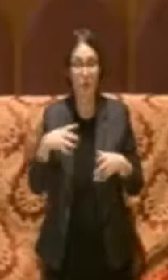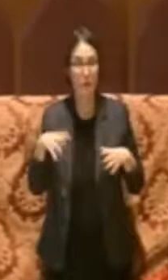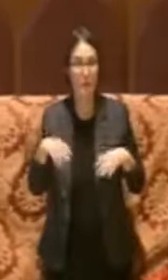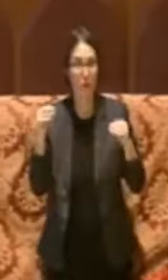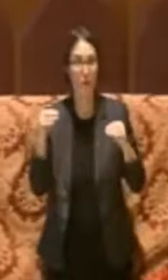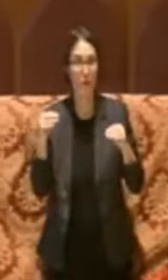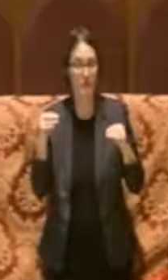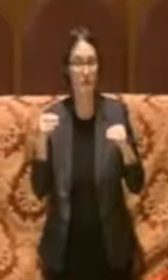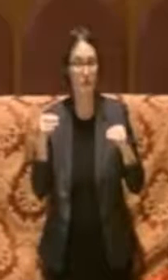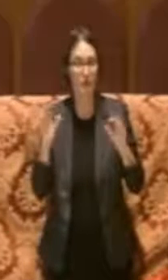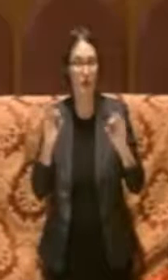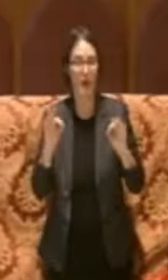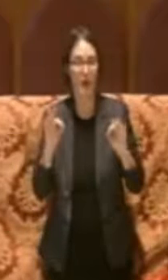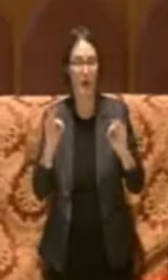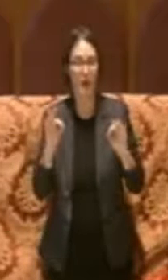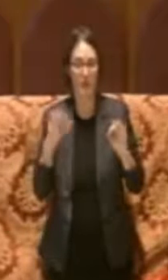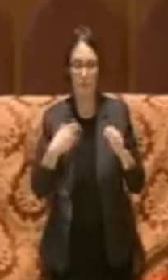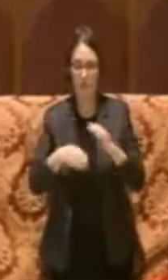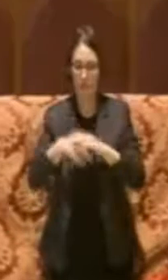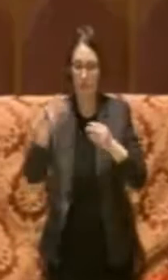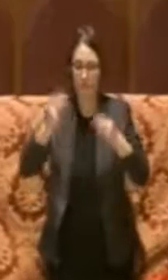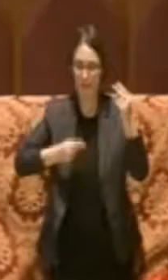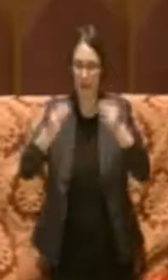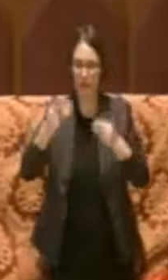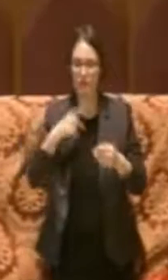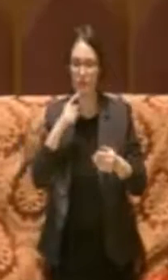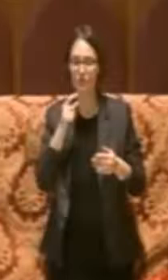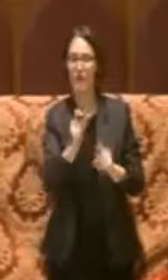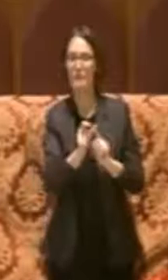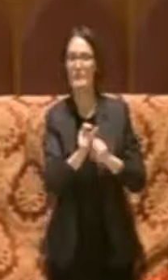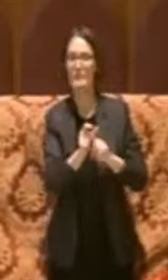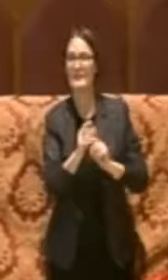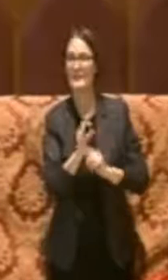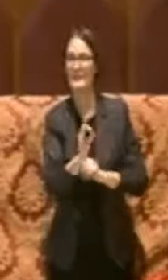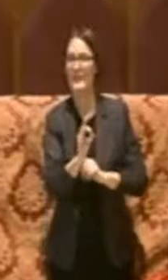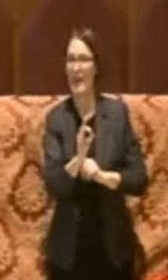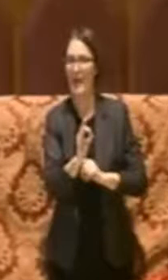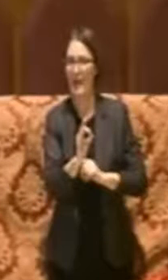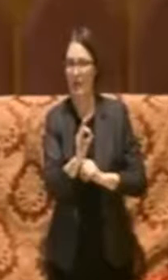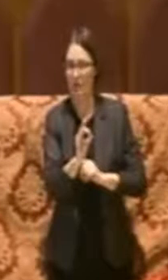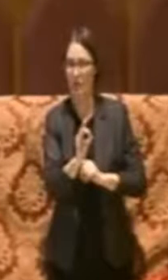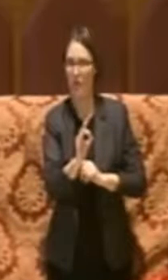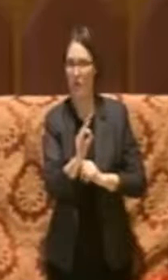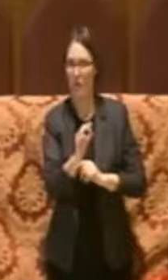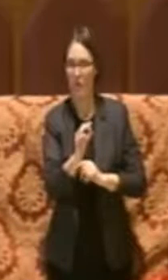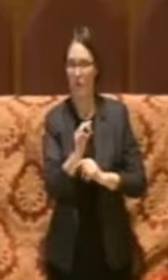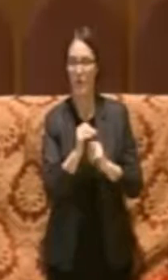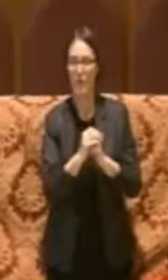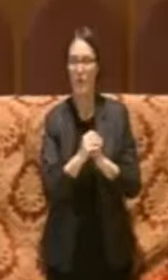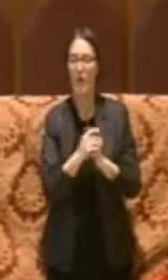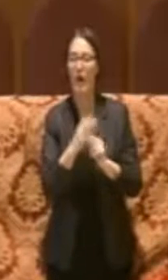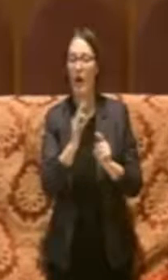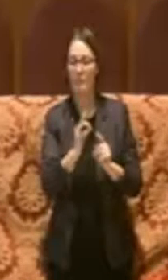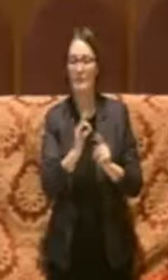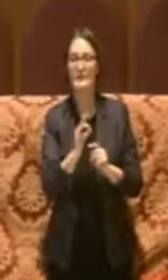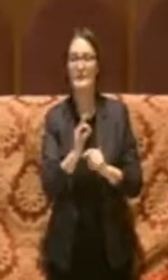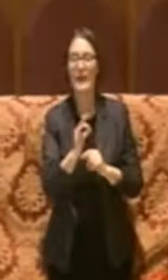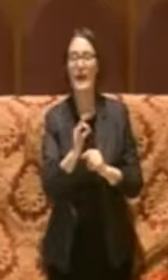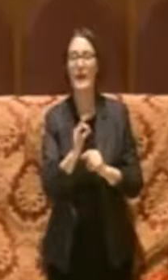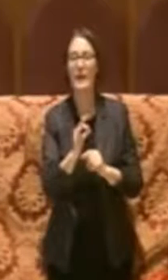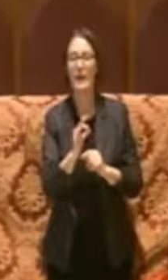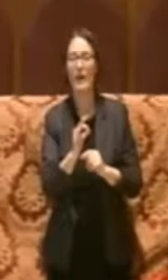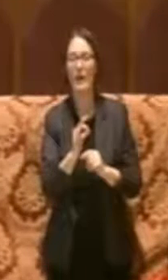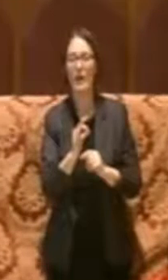voce pari a zero in questo speciale capitolo di bilancio. Siamo arrivati ad